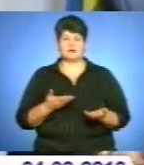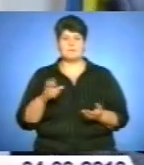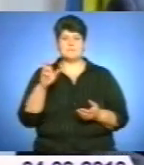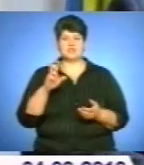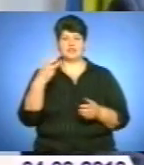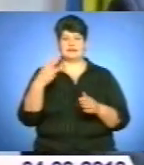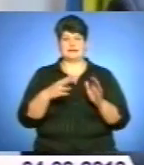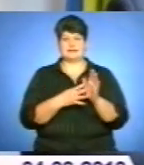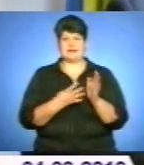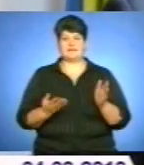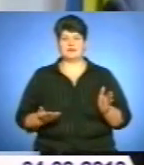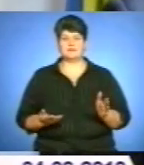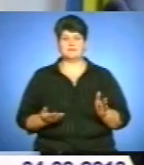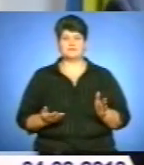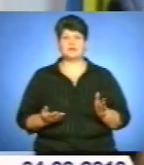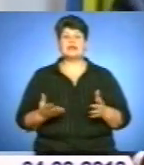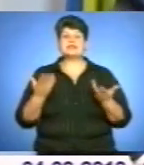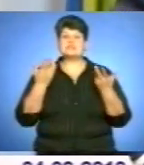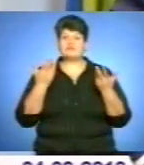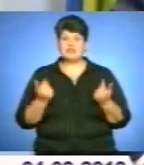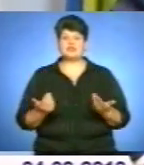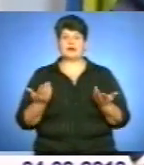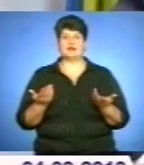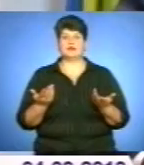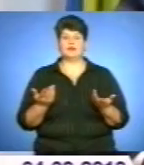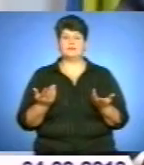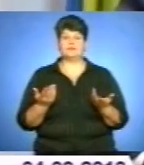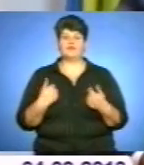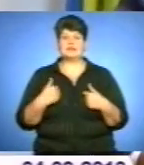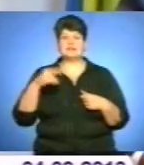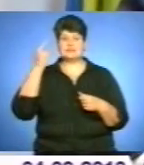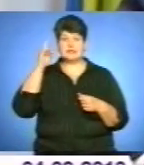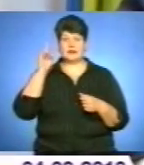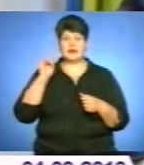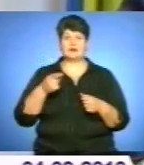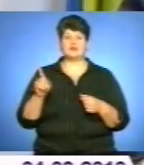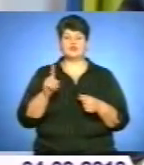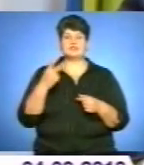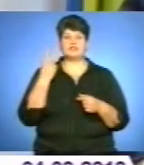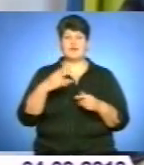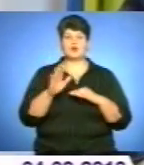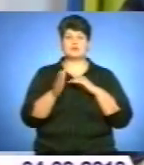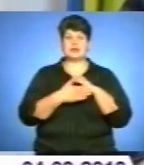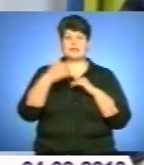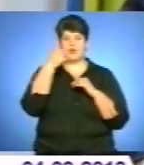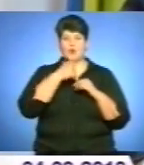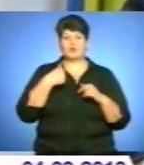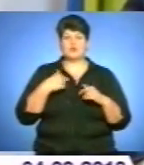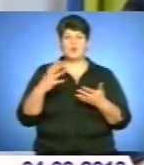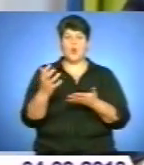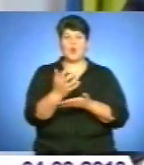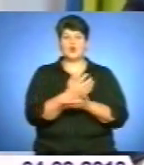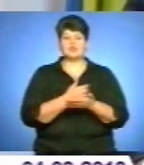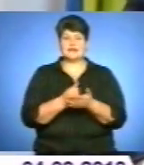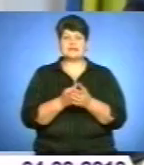39%. Звичайно, ви знаєте, що за два останні роки у урожайність складає